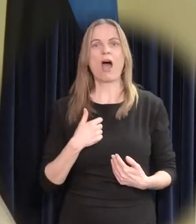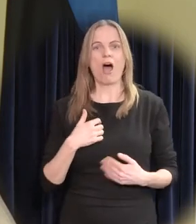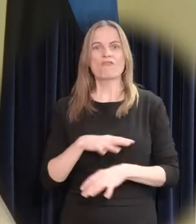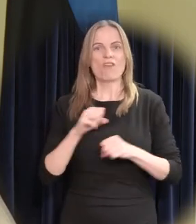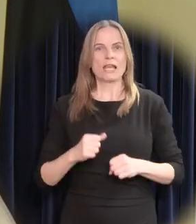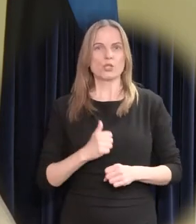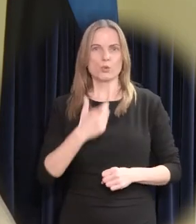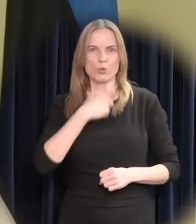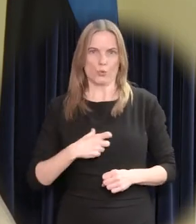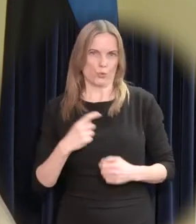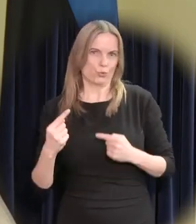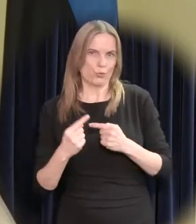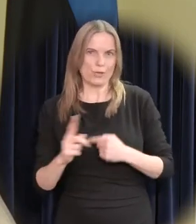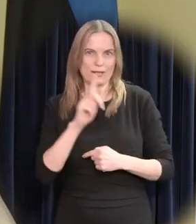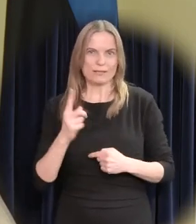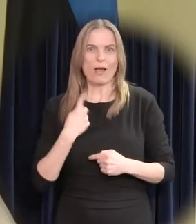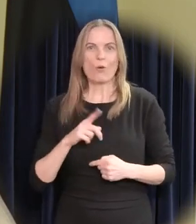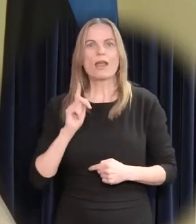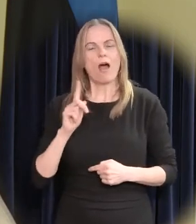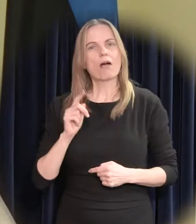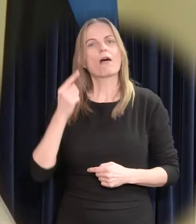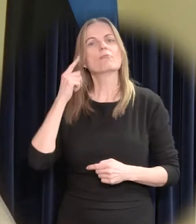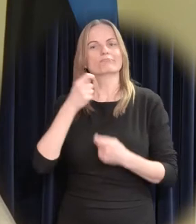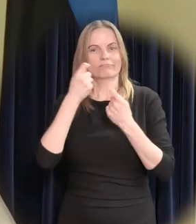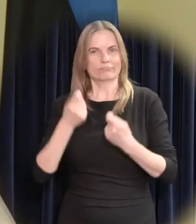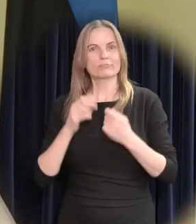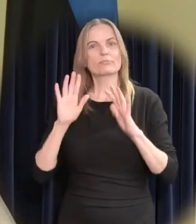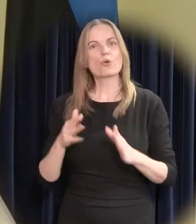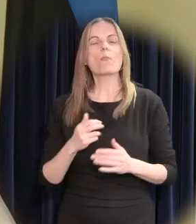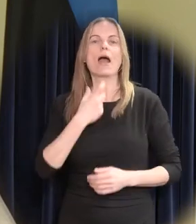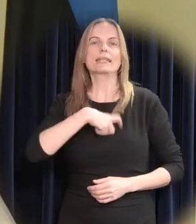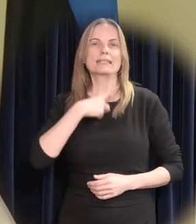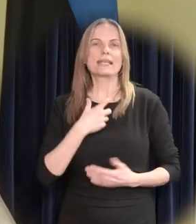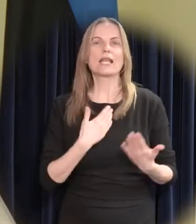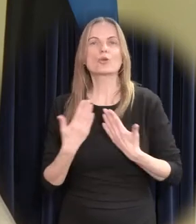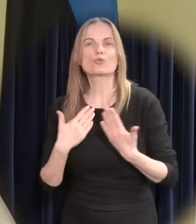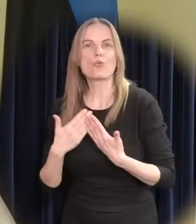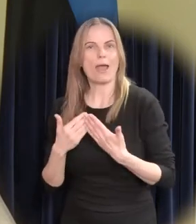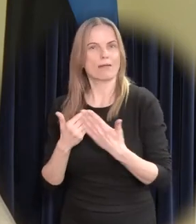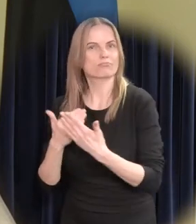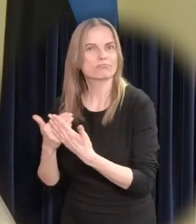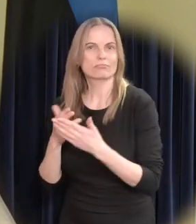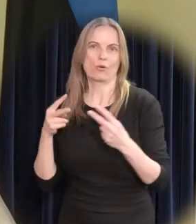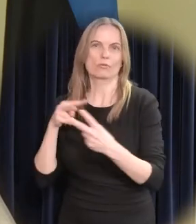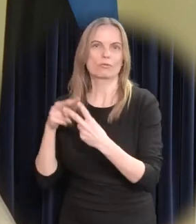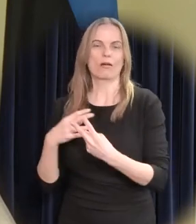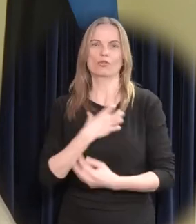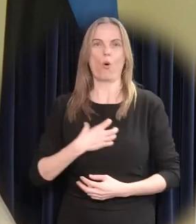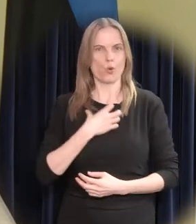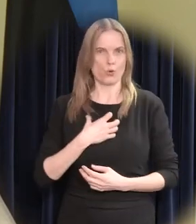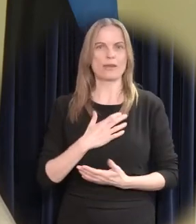näidanud, kui olulised on riikide vahelise usalduse loomisel isiklikud suhted. Austatud kuulajad,